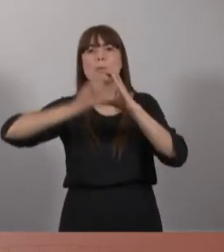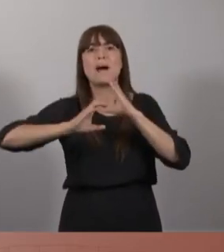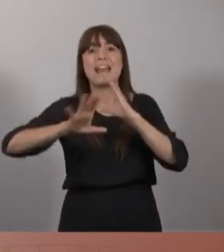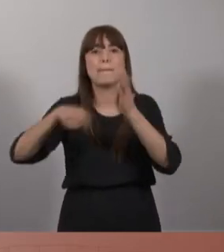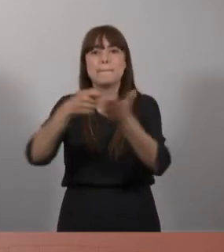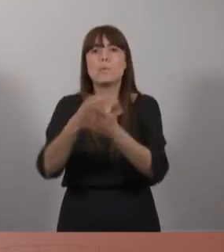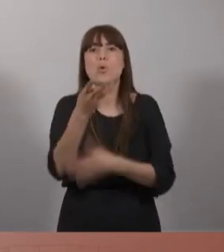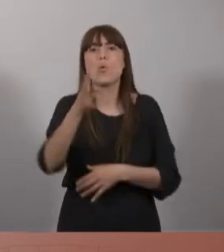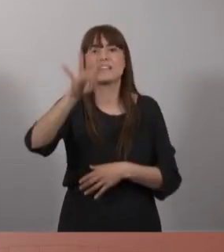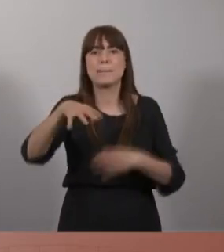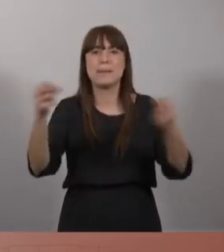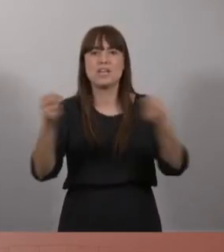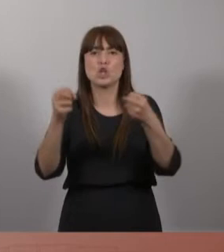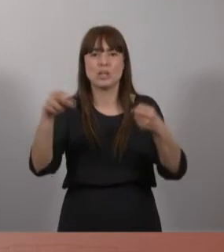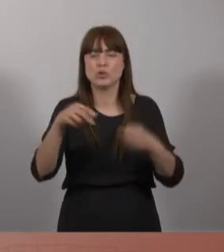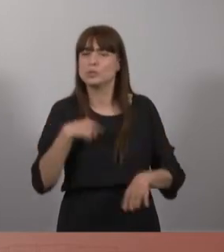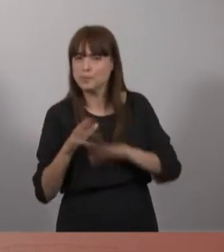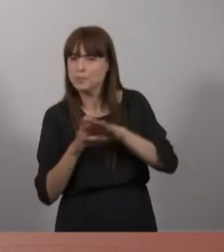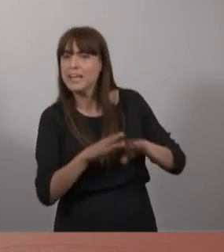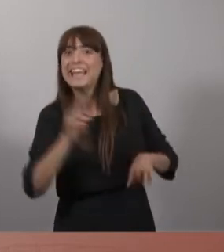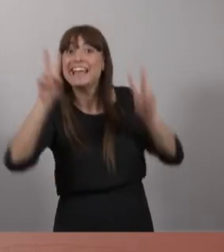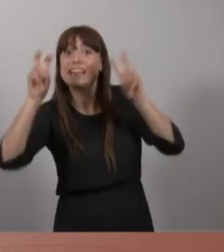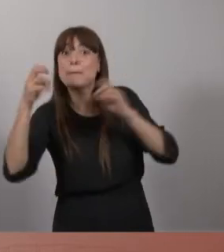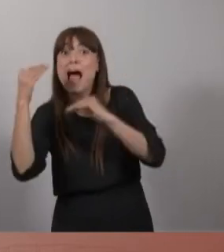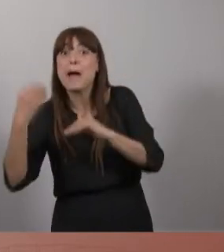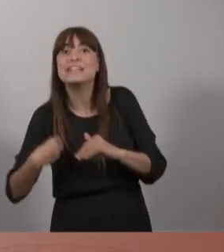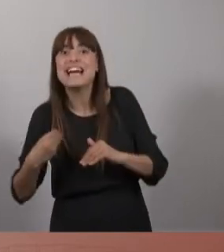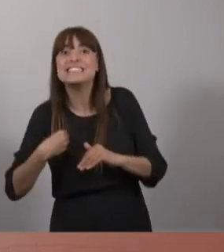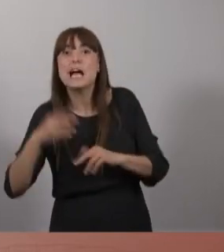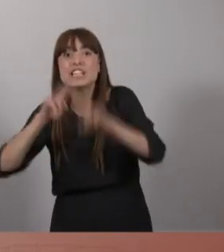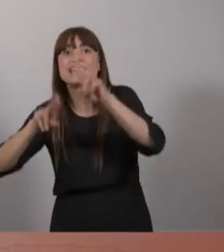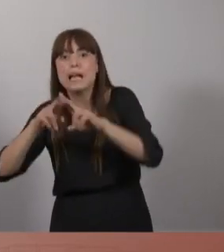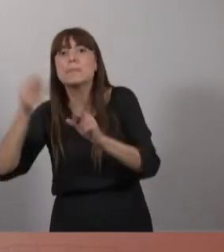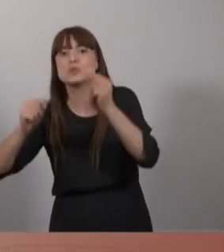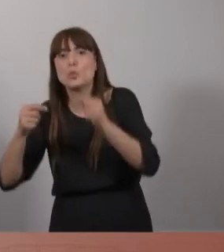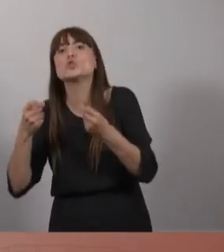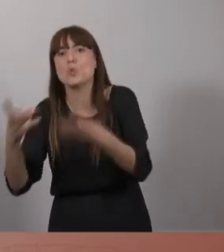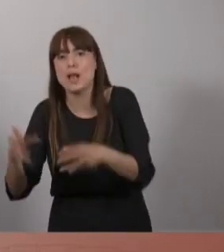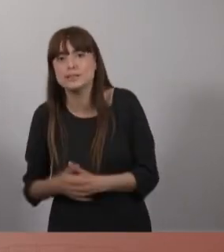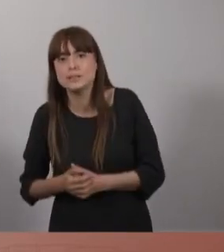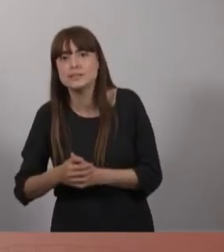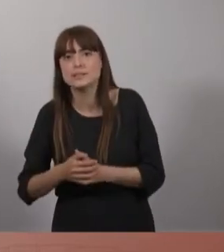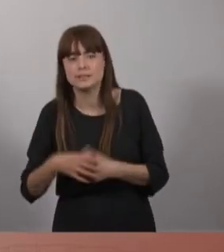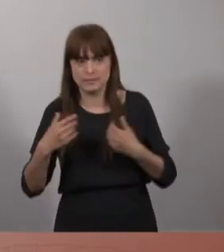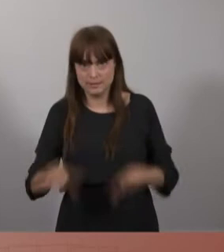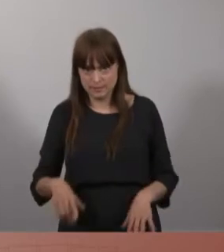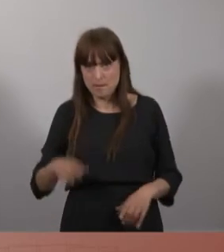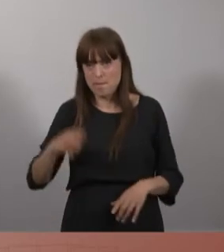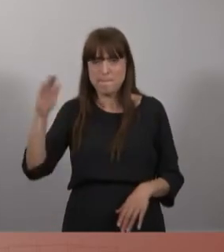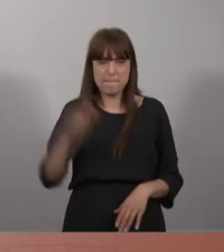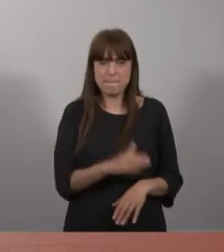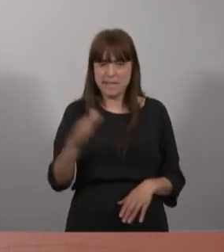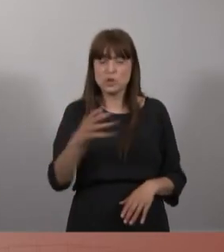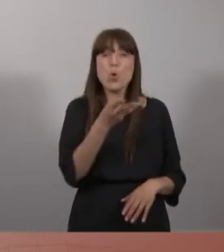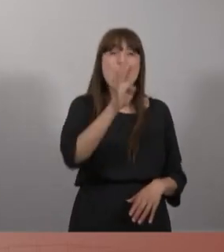és el pressupost de la Generalitat de Catalunya amb habitatge? Saben quants anys de pressupost són aquests 4.000 milions d'euros amb un submarí